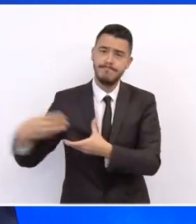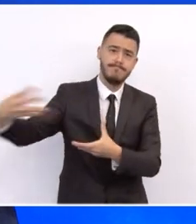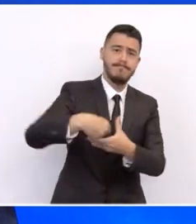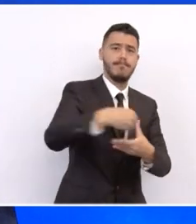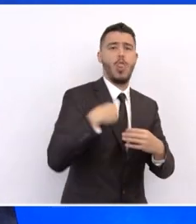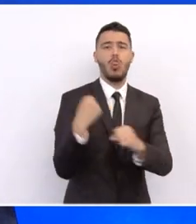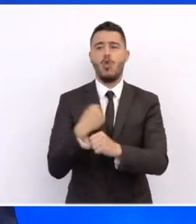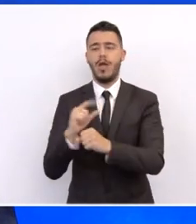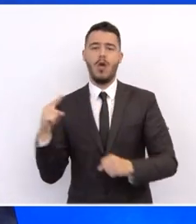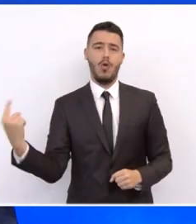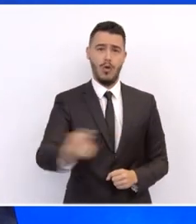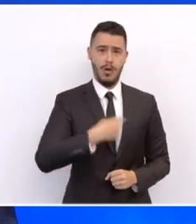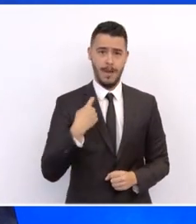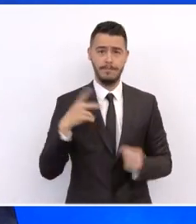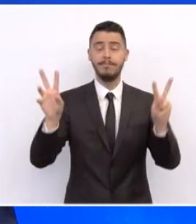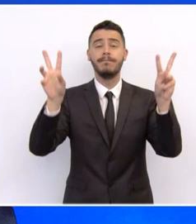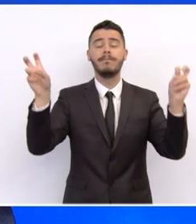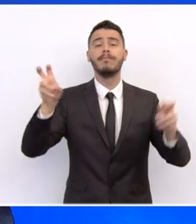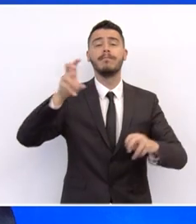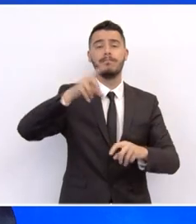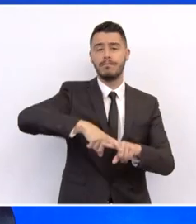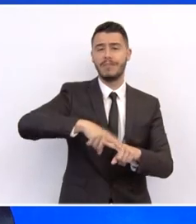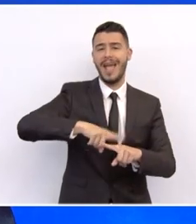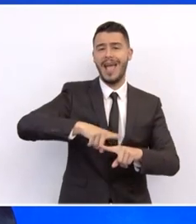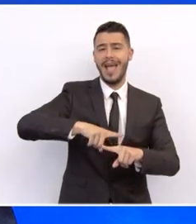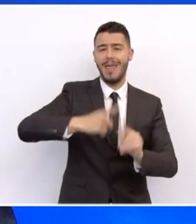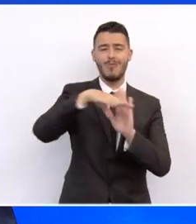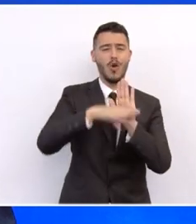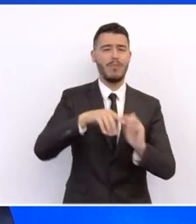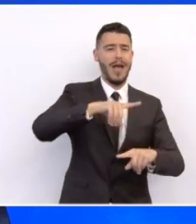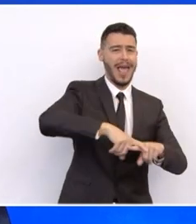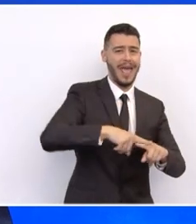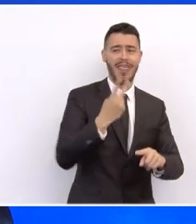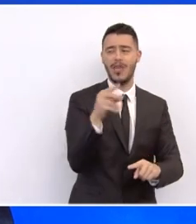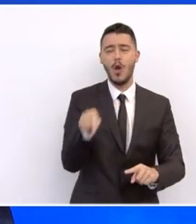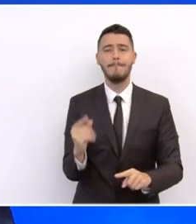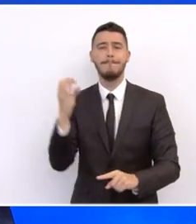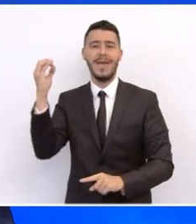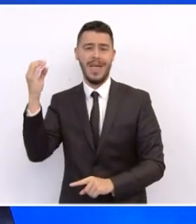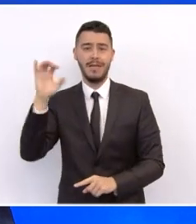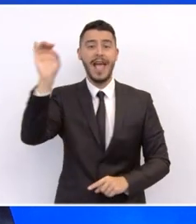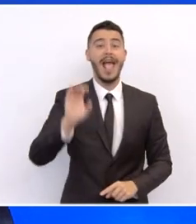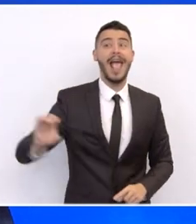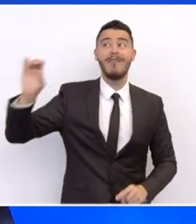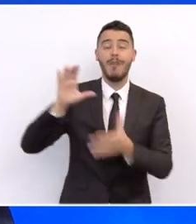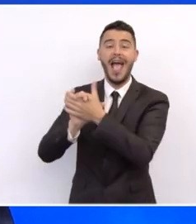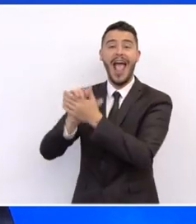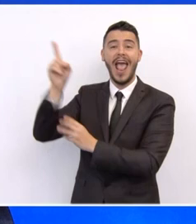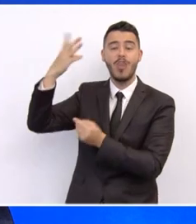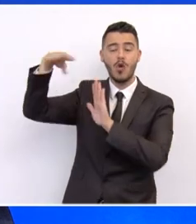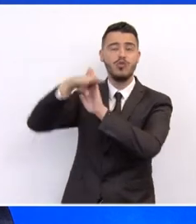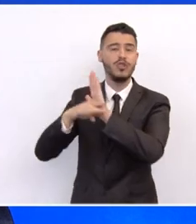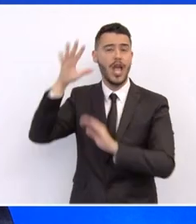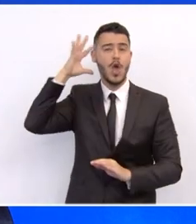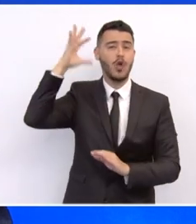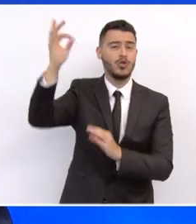.0 είναι πλήρως αναρμονισμένο με τους στόχους της Ευρωπαϊκής Ένωσης για ταχύτερη μετάβαση της ελληνικής οικονομίας